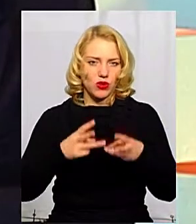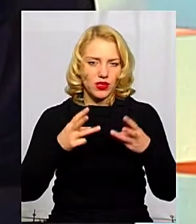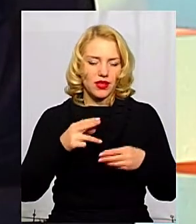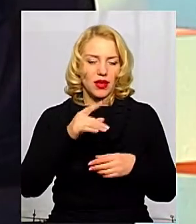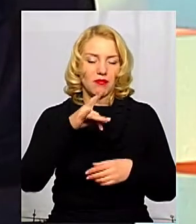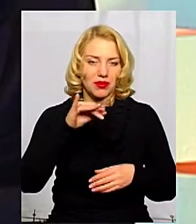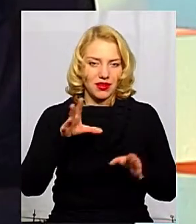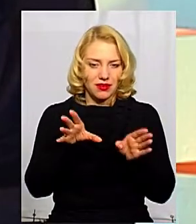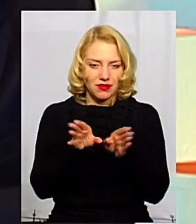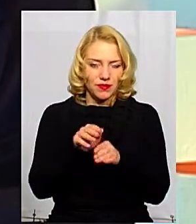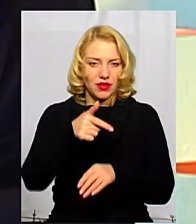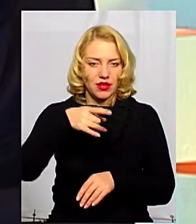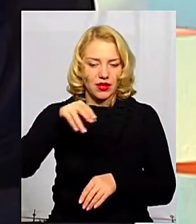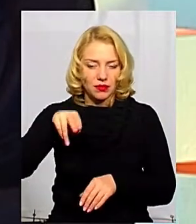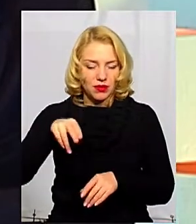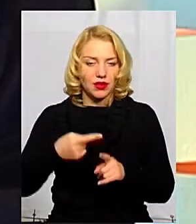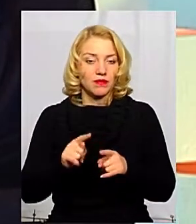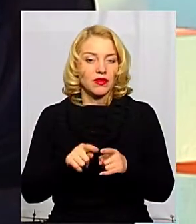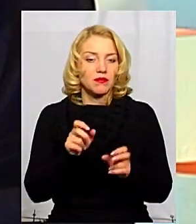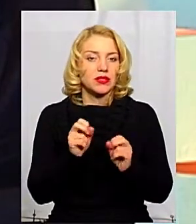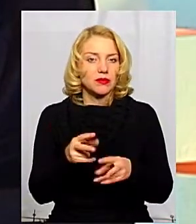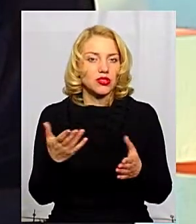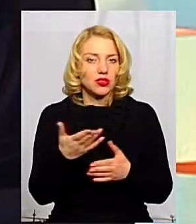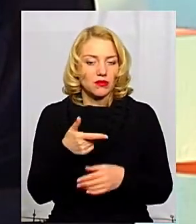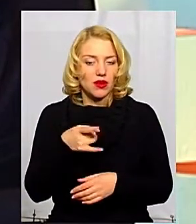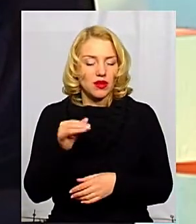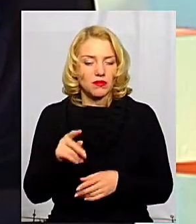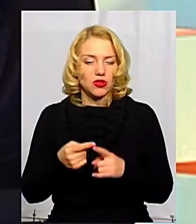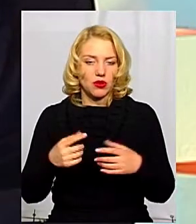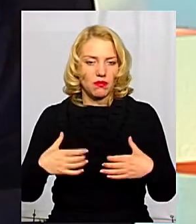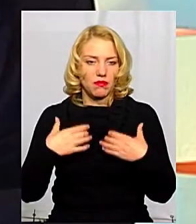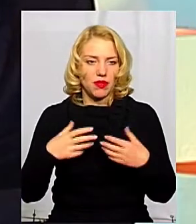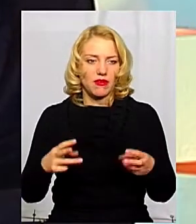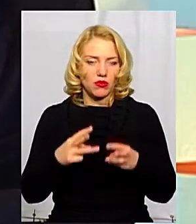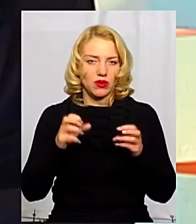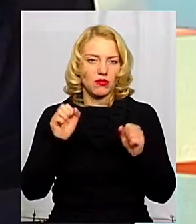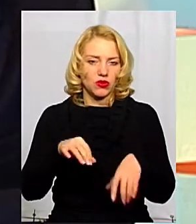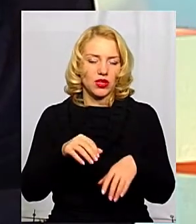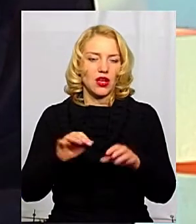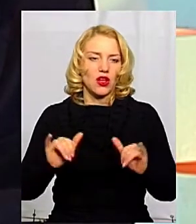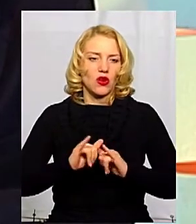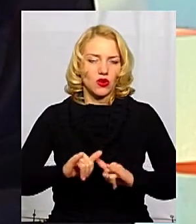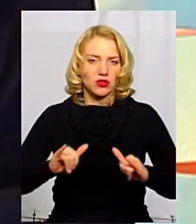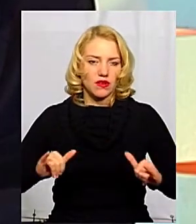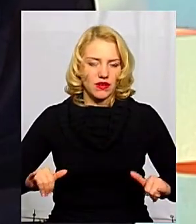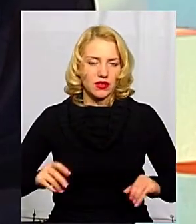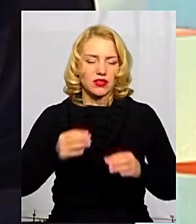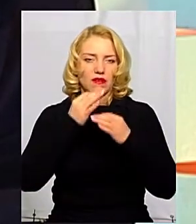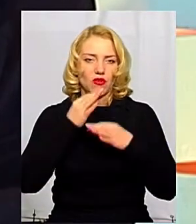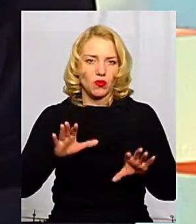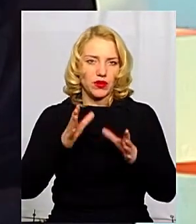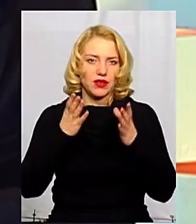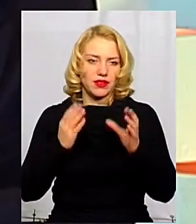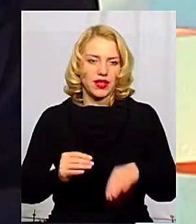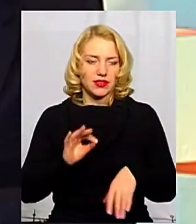от в тому і небезпека грипу, що пневмонія може розвиватися в будь-який день захворювання. І тому